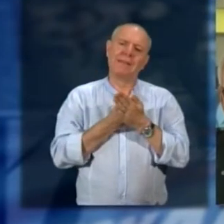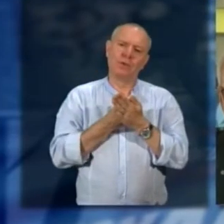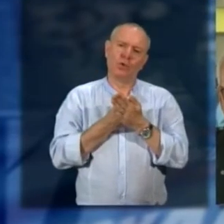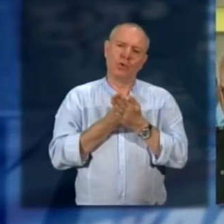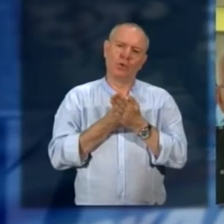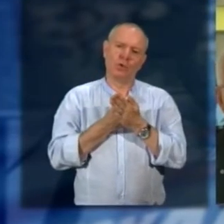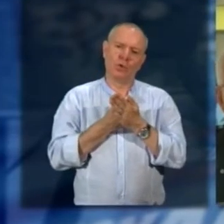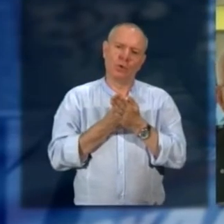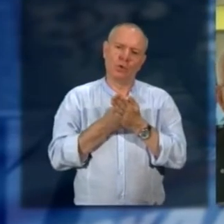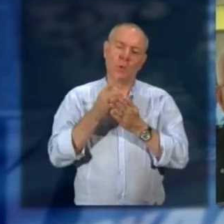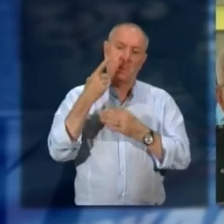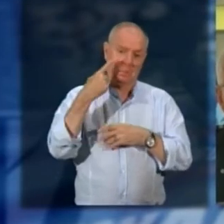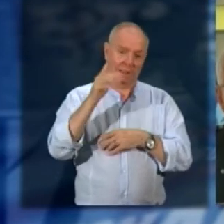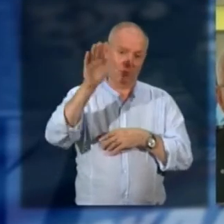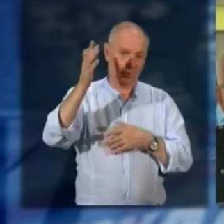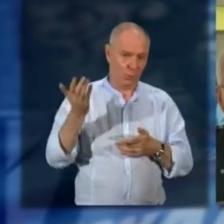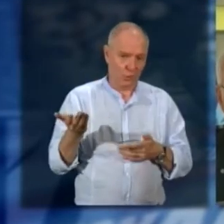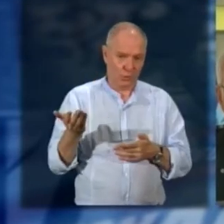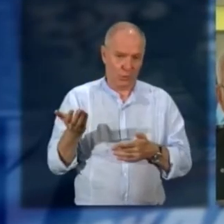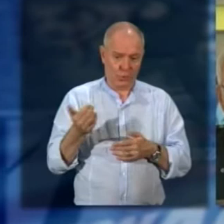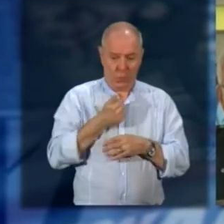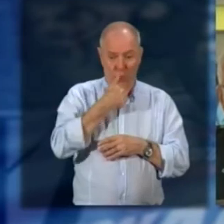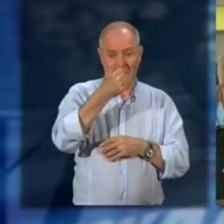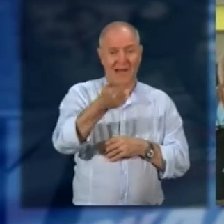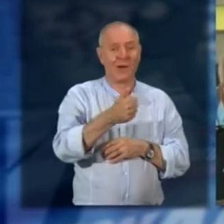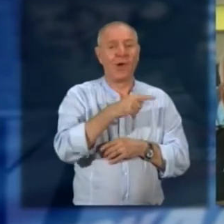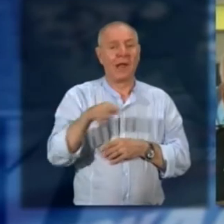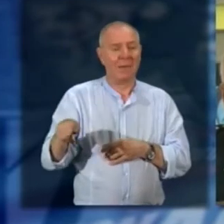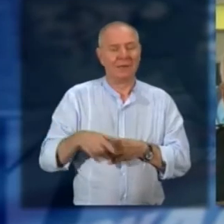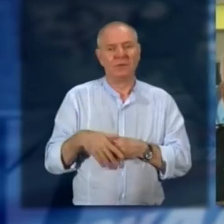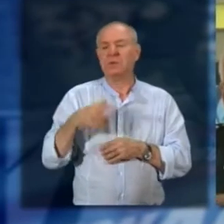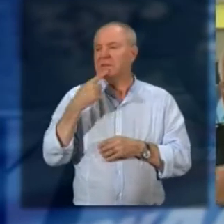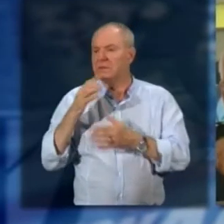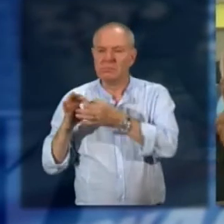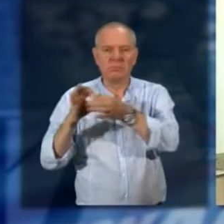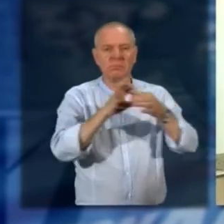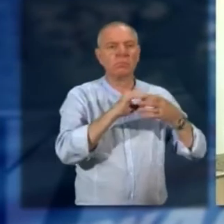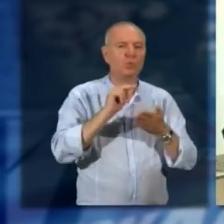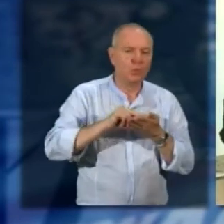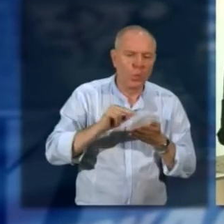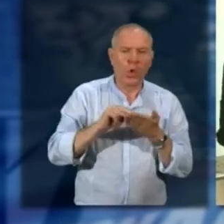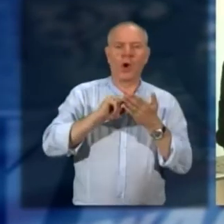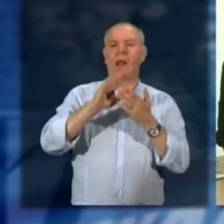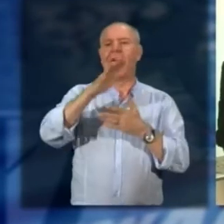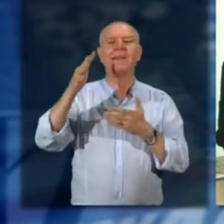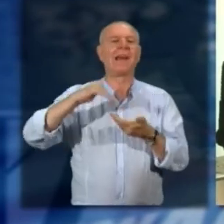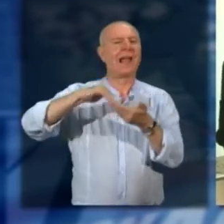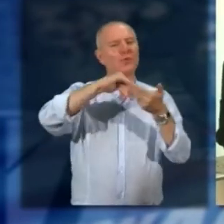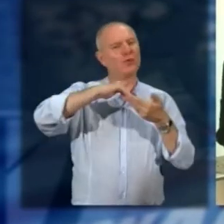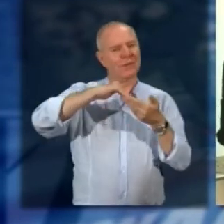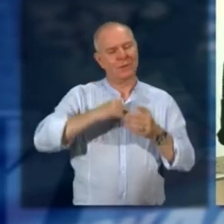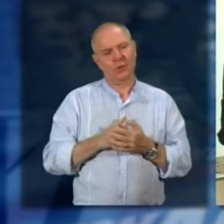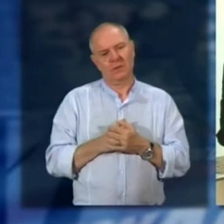partnership con tutte le associazioni del territorio che si occupano di Rodari e le scuole quindi ci muoveremo su due